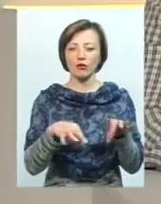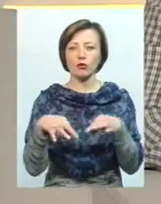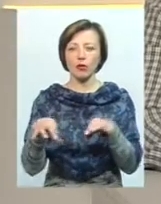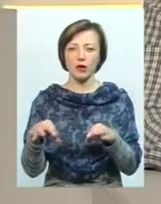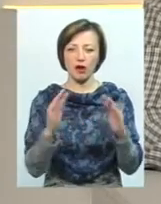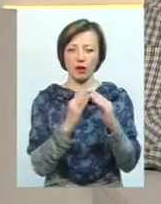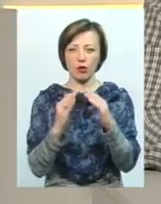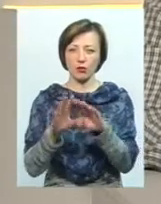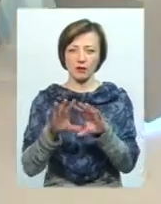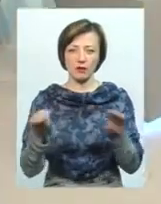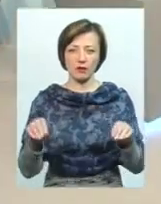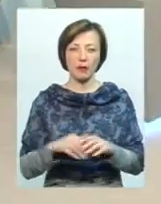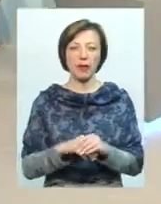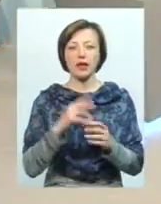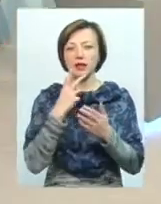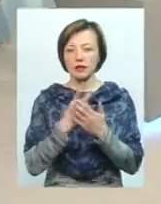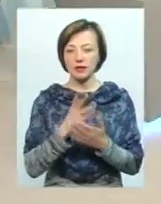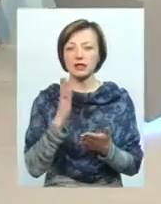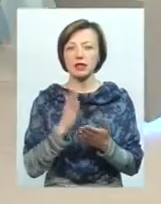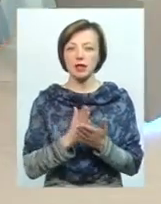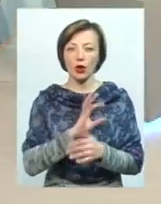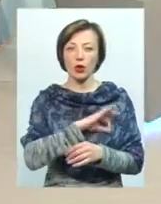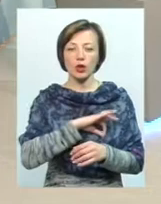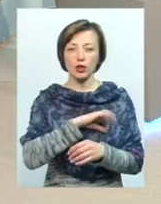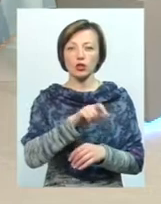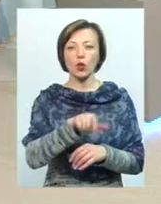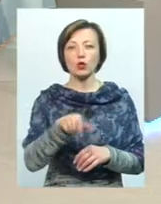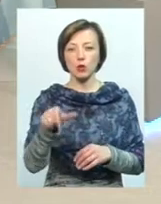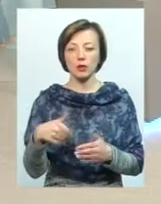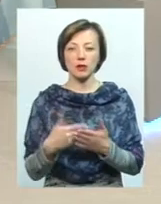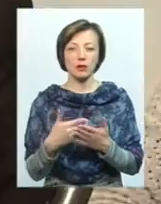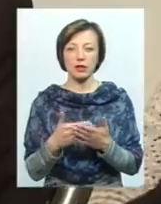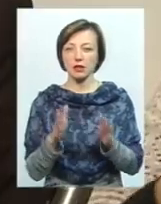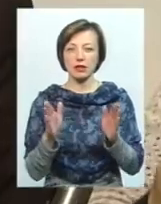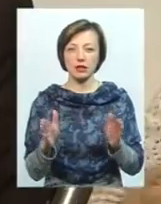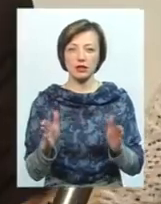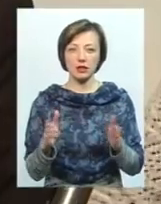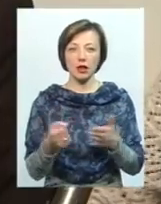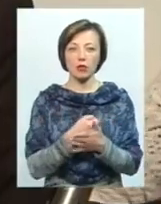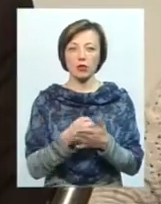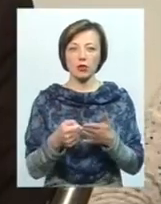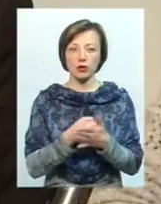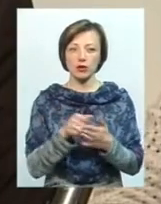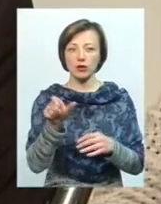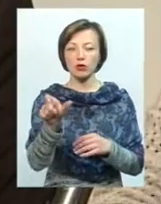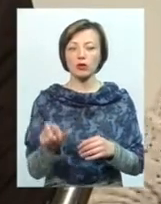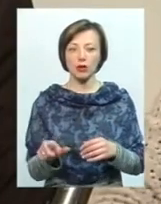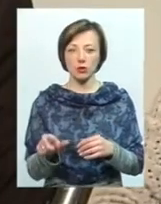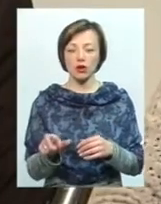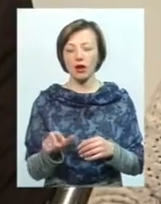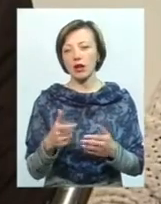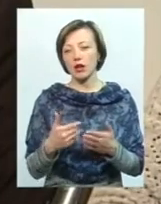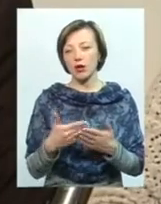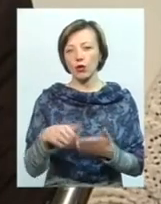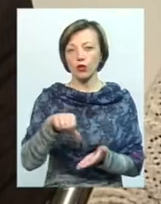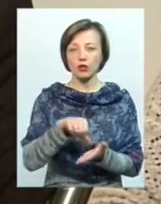нерухомості, все. Але дивіться, є так само юридичні особи, які, наприклад, не тільки там іде лоббіювання, так, людиною, а вони там